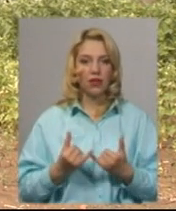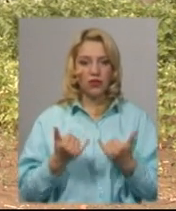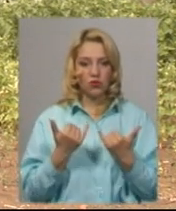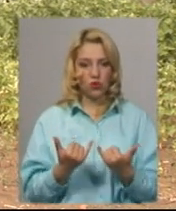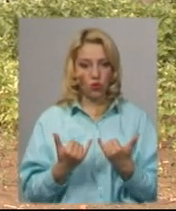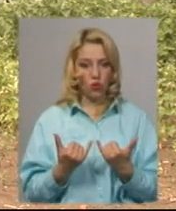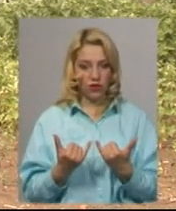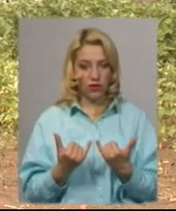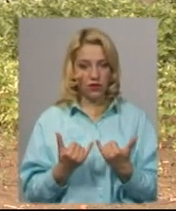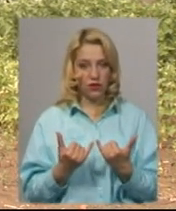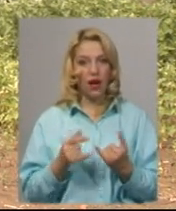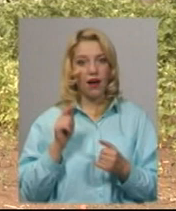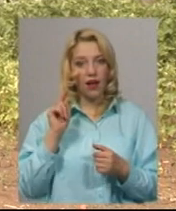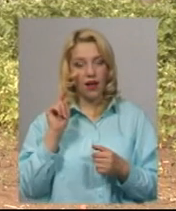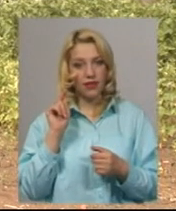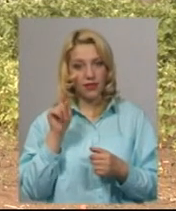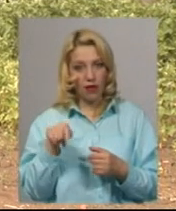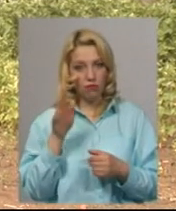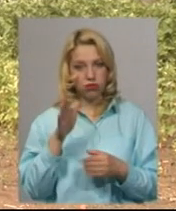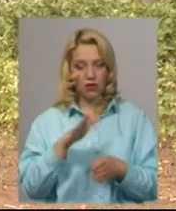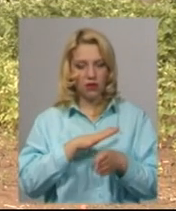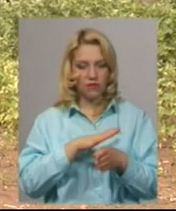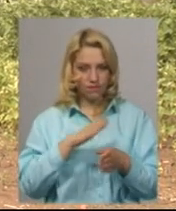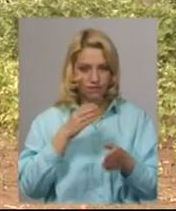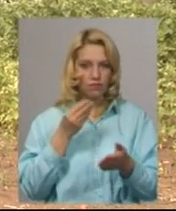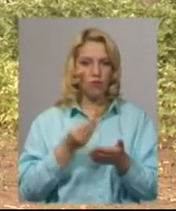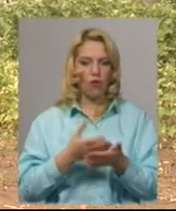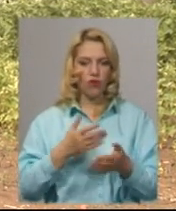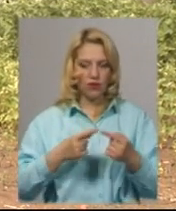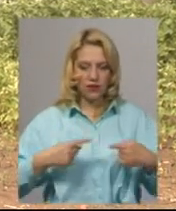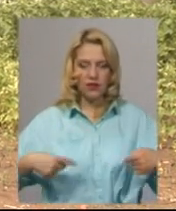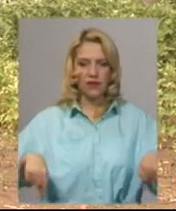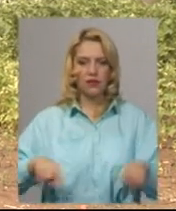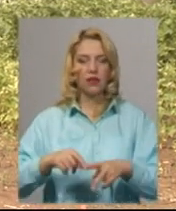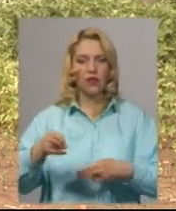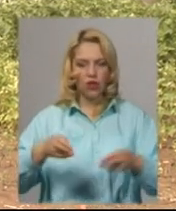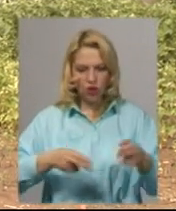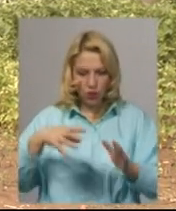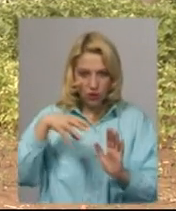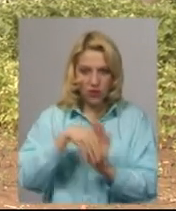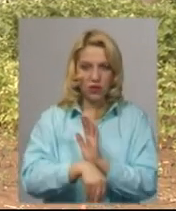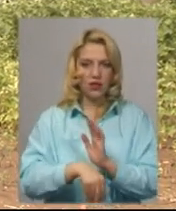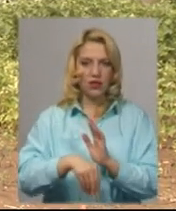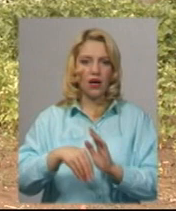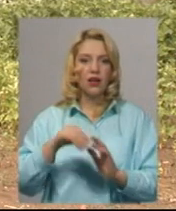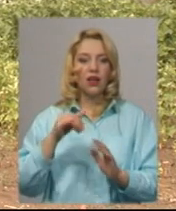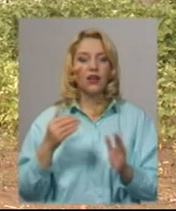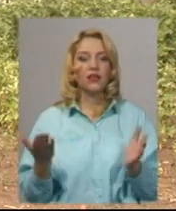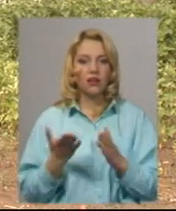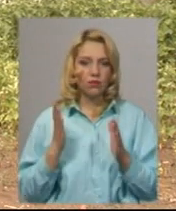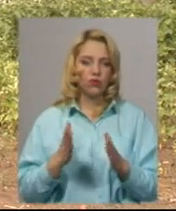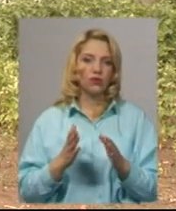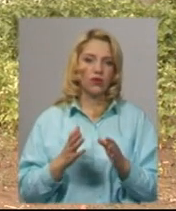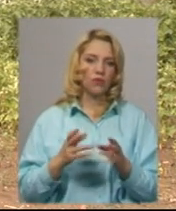А там буде повноцінне відділення, хірургія, операційні, які будуть